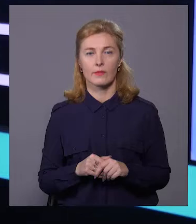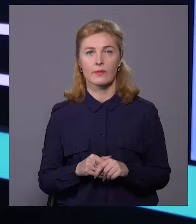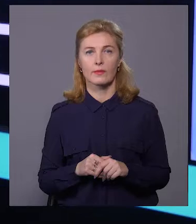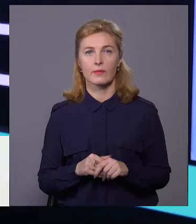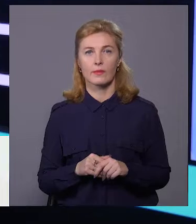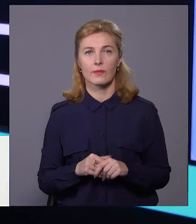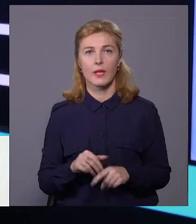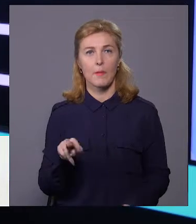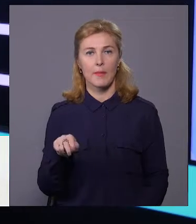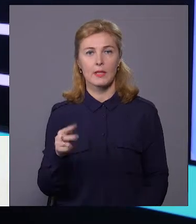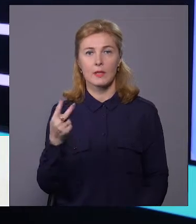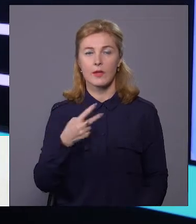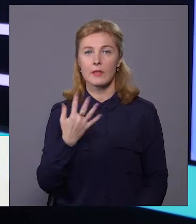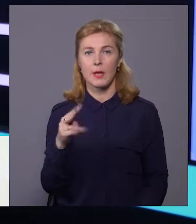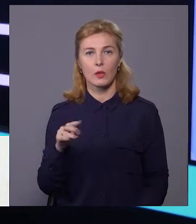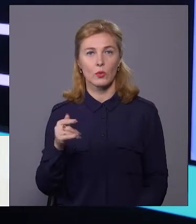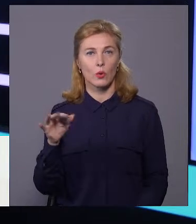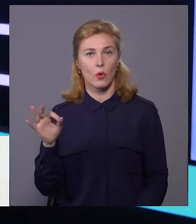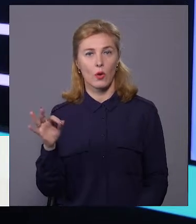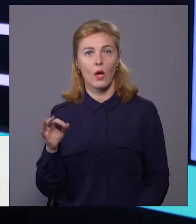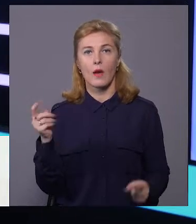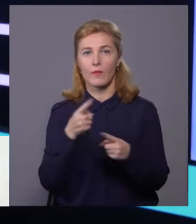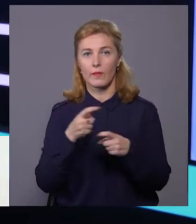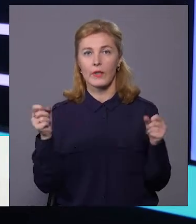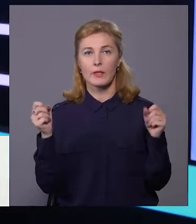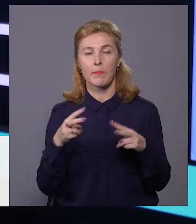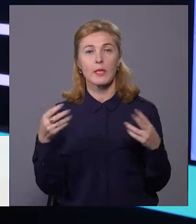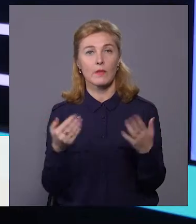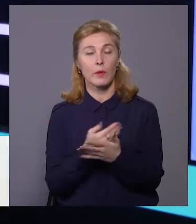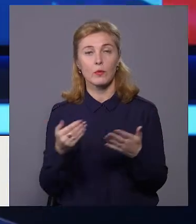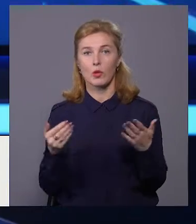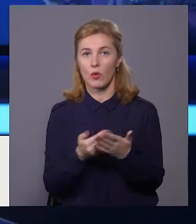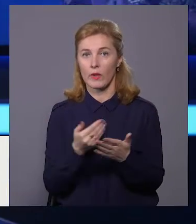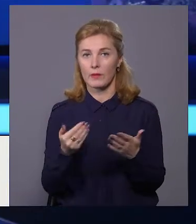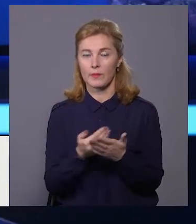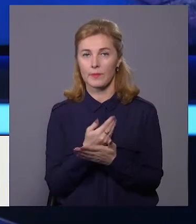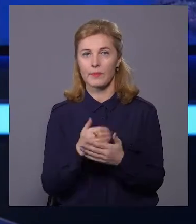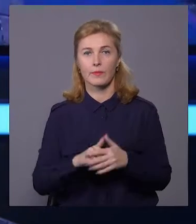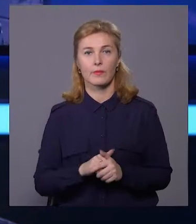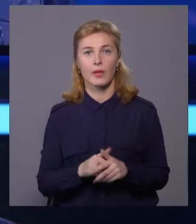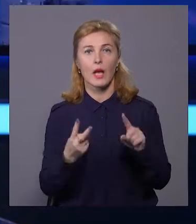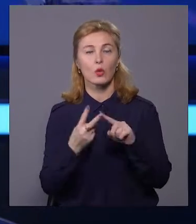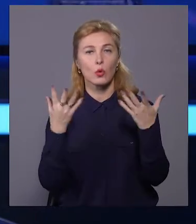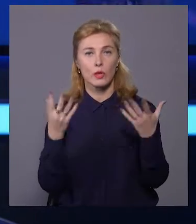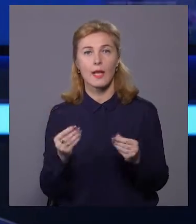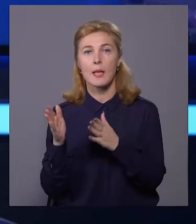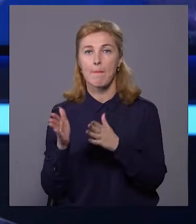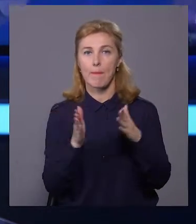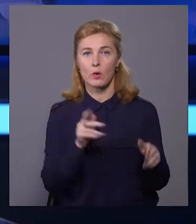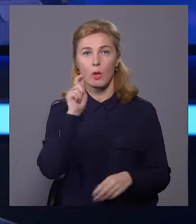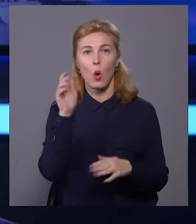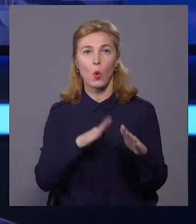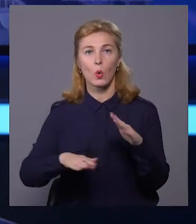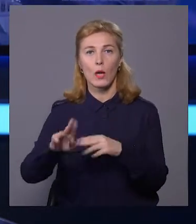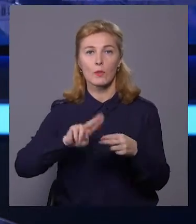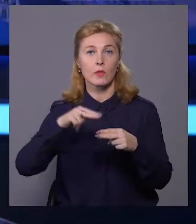П'ятниця, 25 лютого, в ефірі спецвипуск новин. Другий день поспіль Україна